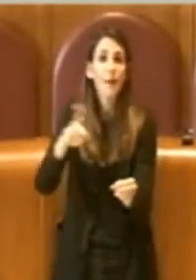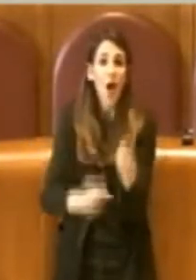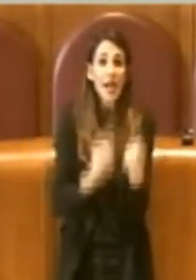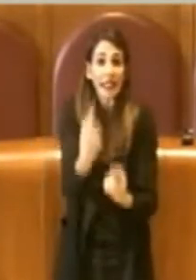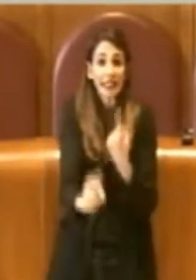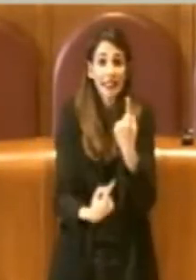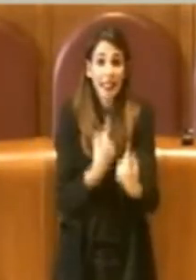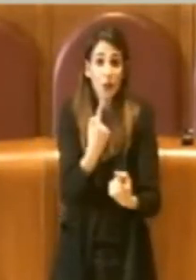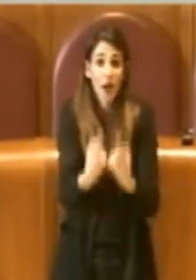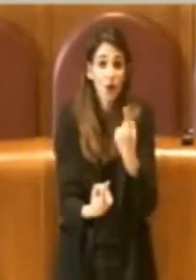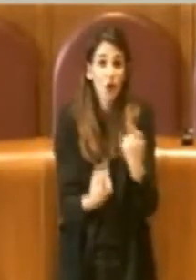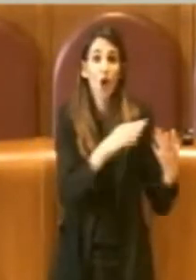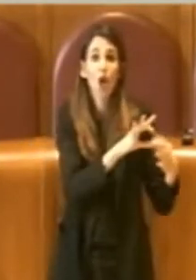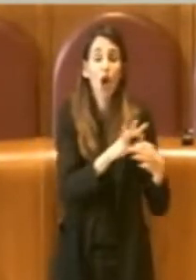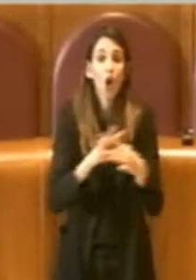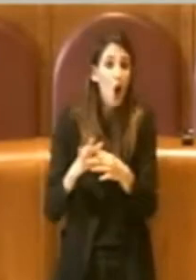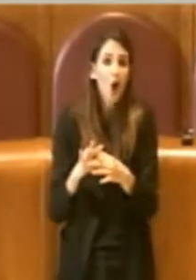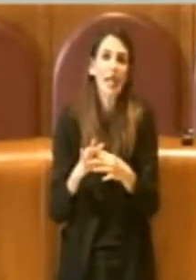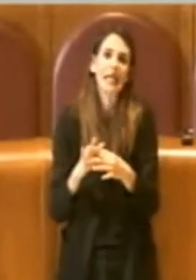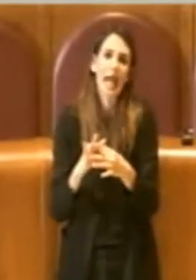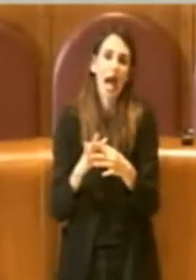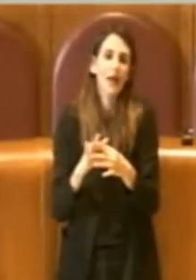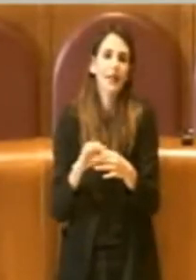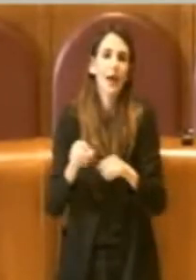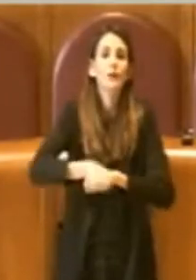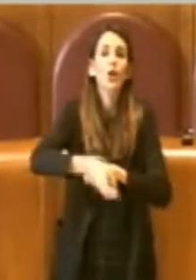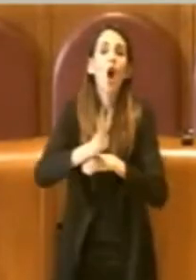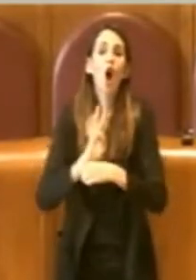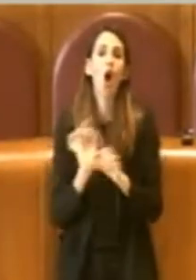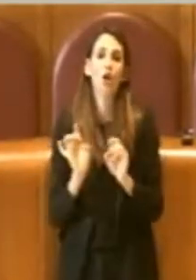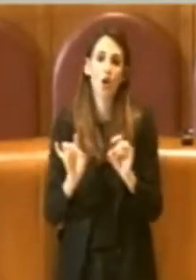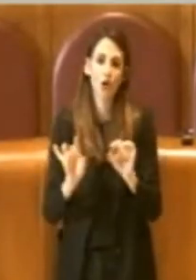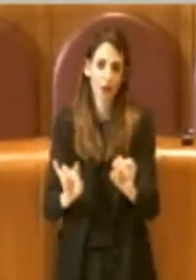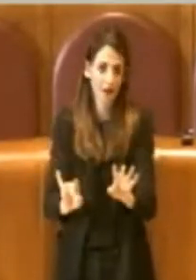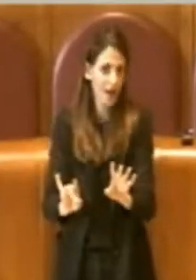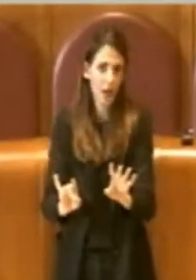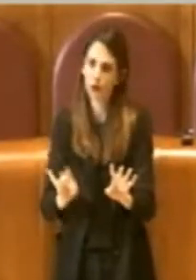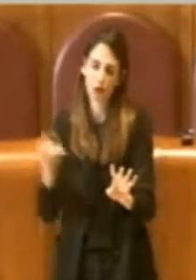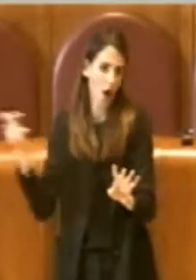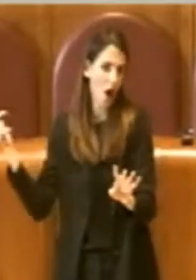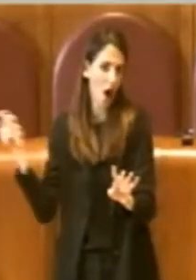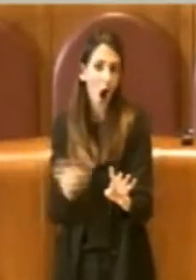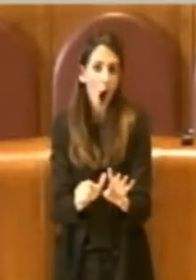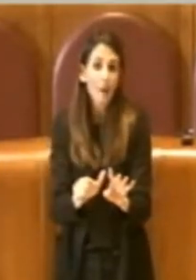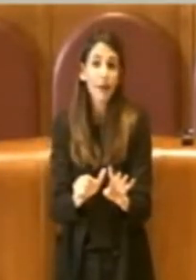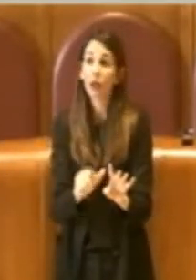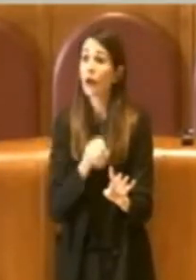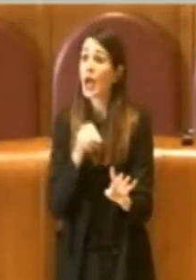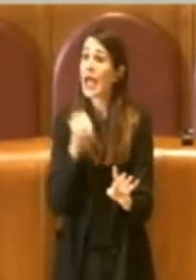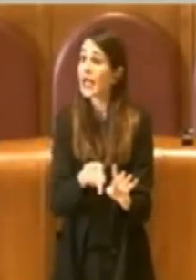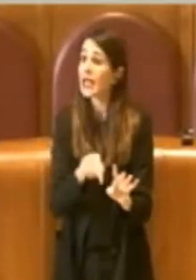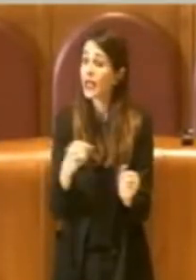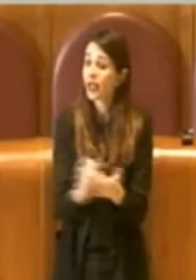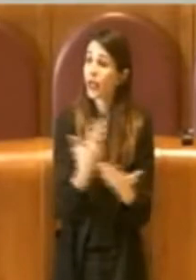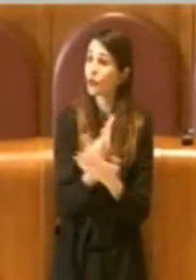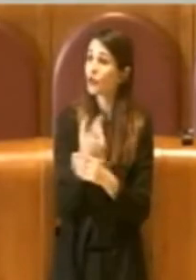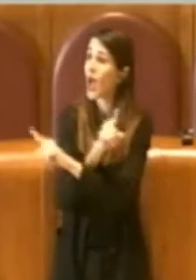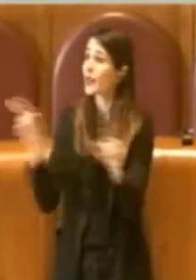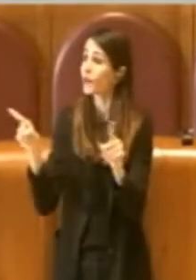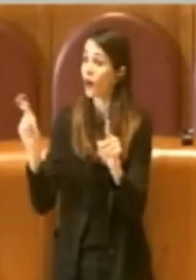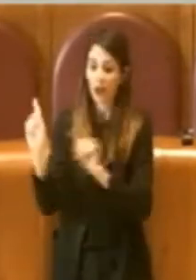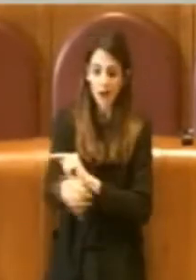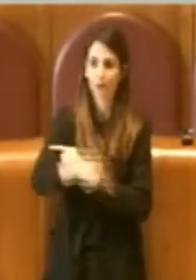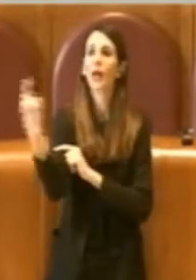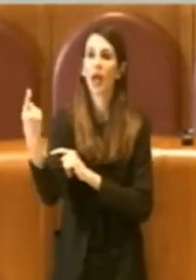contingente lo richiede e lì le opposizioni vanno a speculare su questa cosa. Io lo trovo